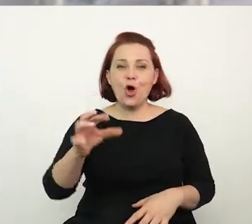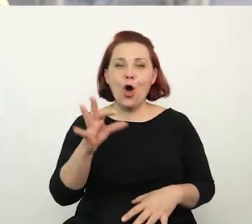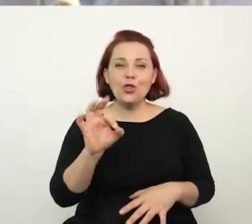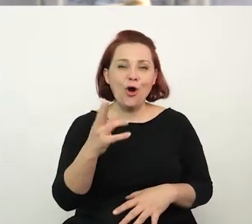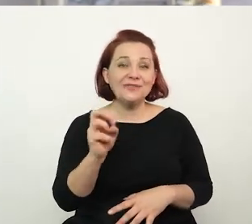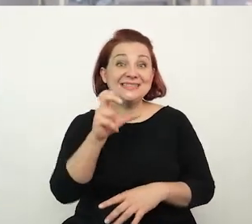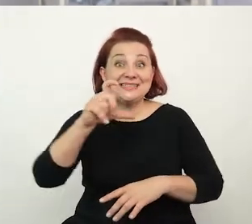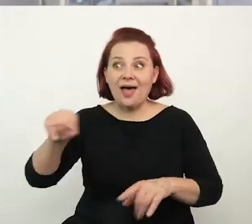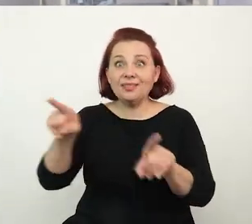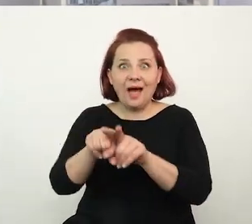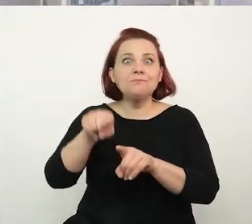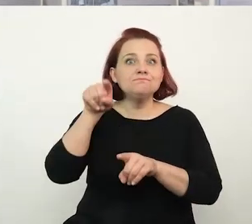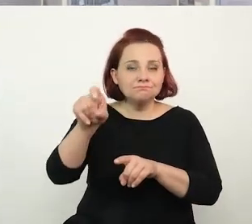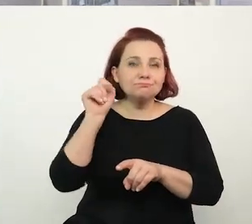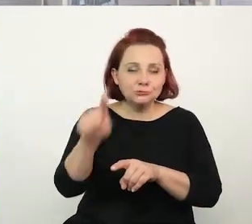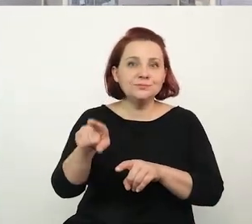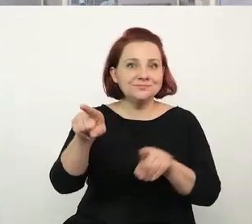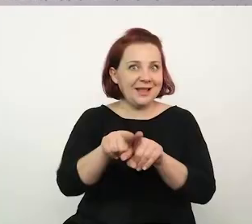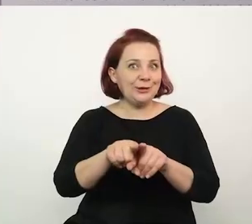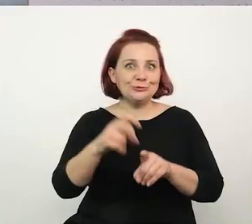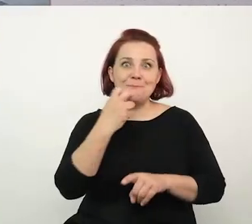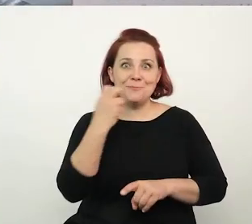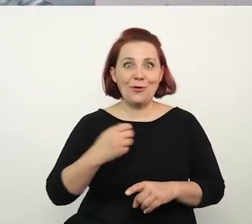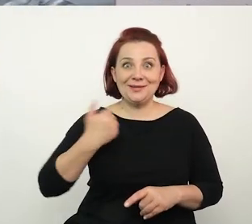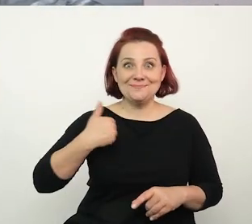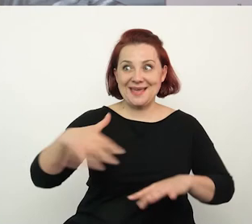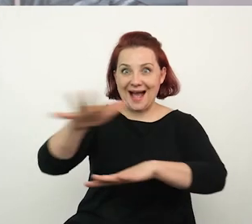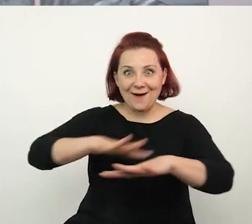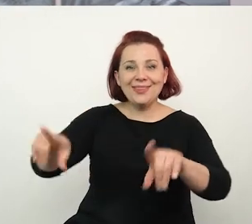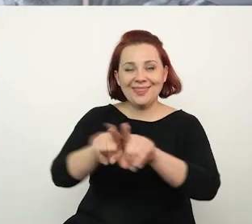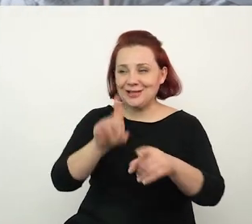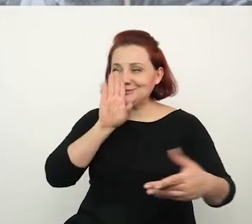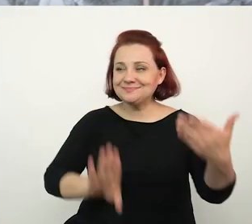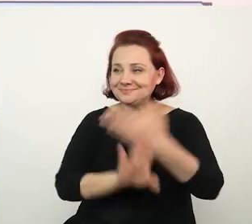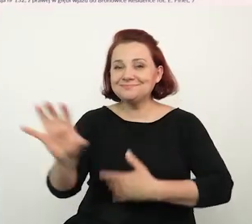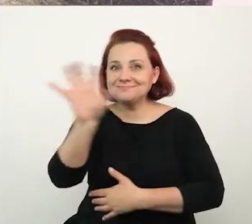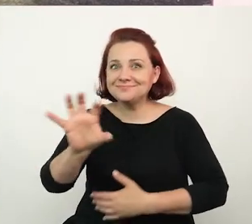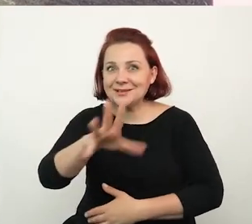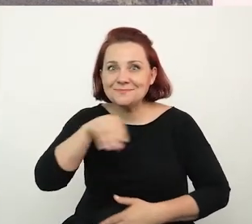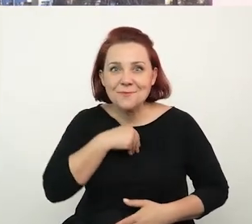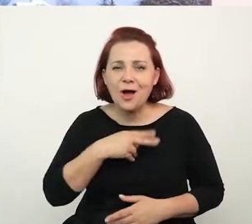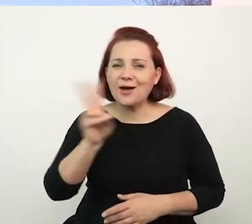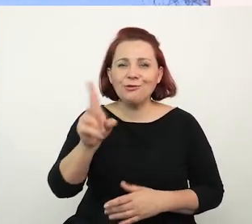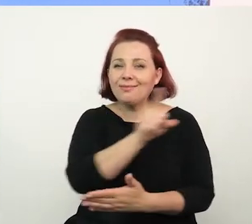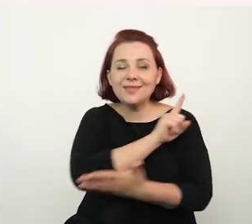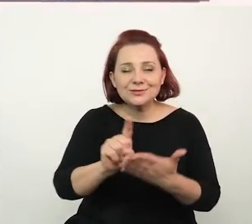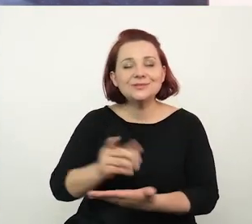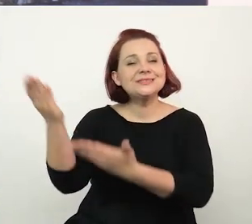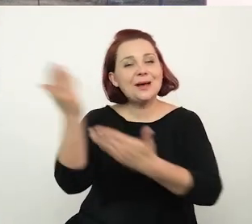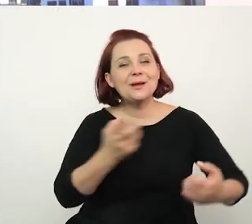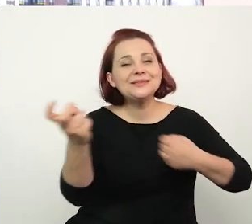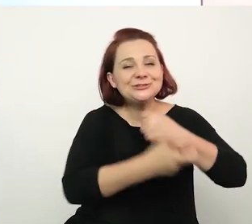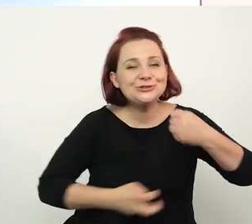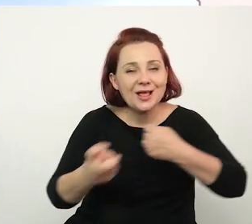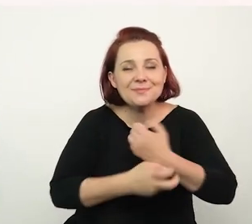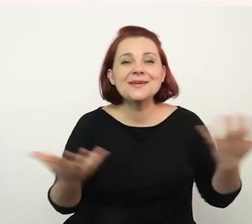się przed Galerię Bronowicką, ponieważ tam również mamy prądnik biały i tam również wystawę będziecie Państwo mogli oglądać.